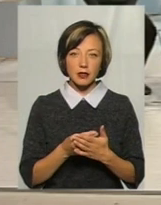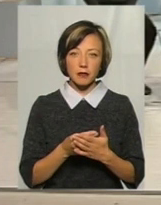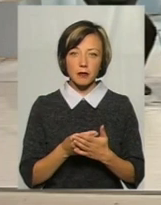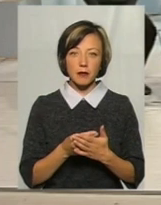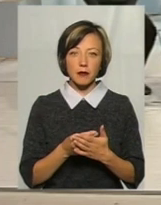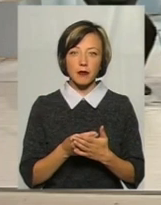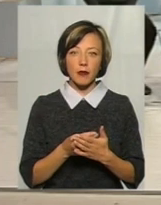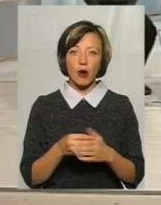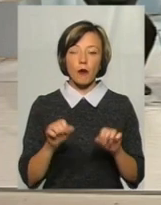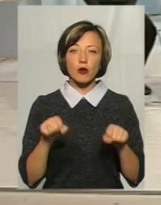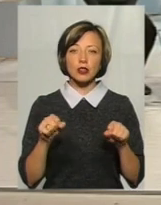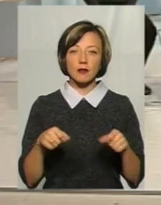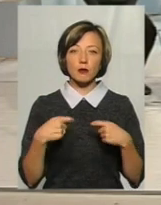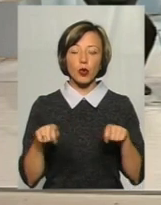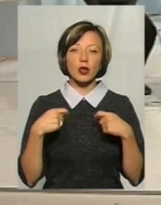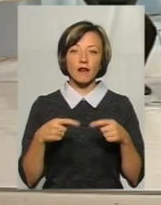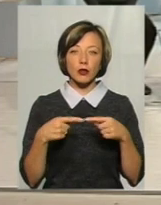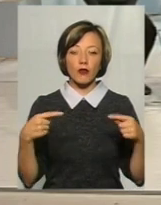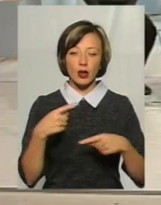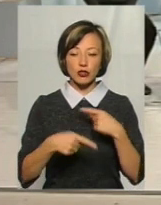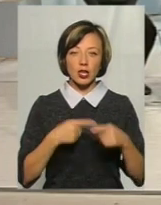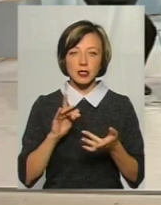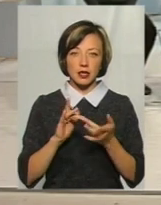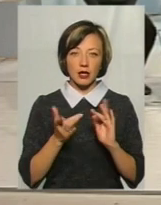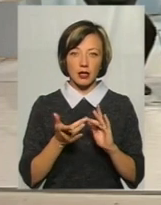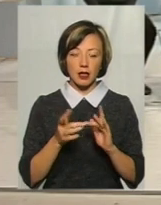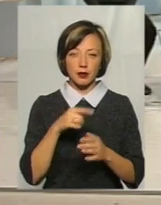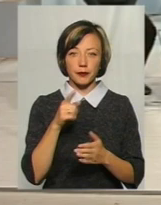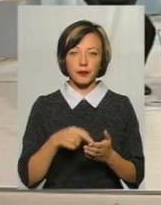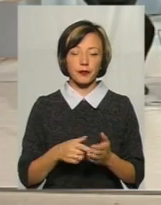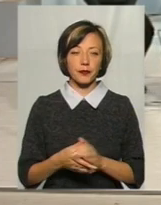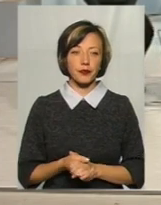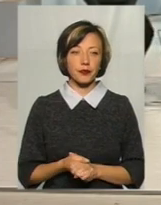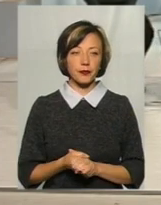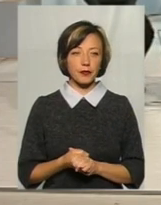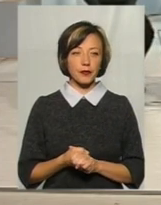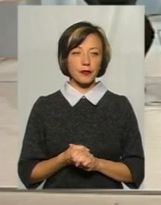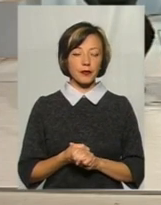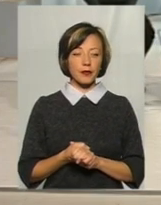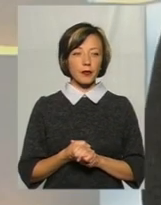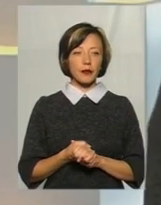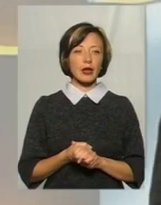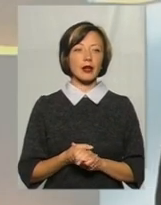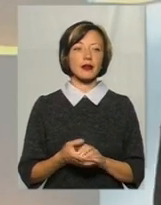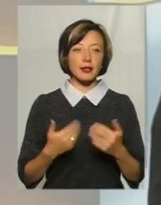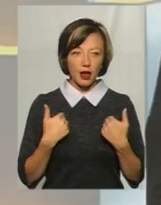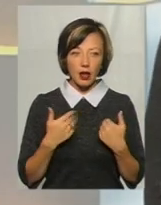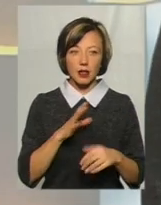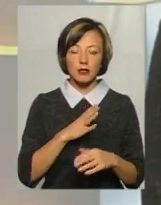свій, якісь там можливість продавати товар через інтернет. Я спілкувався і з'ясував для себе, що